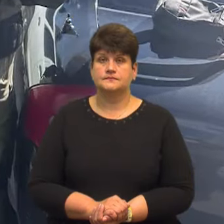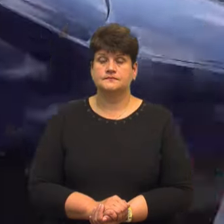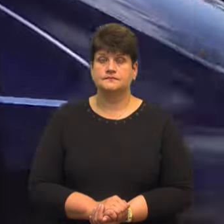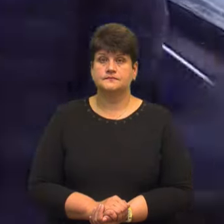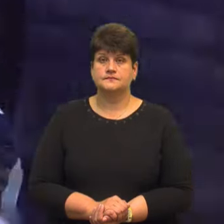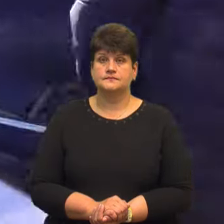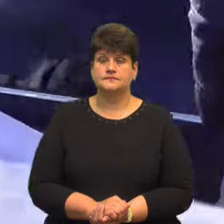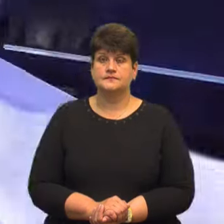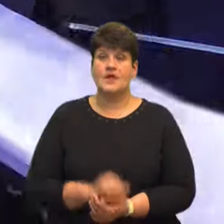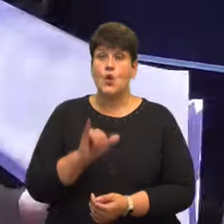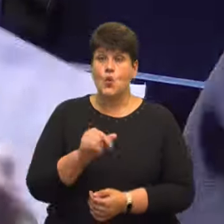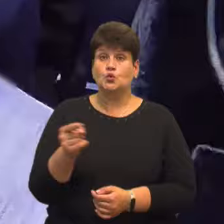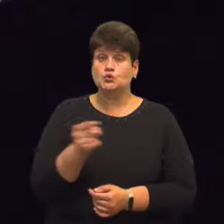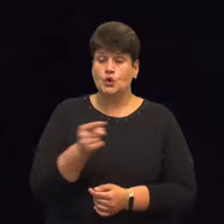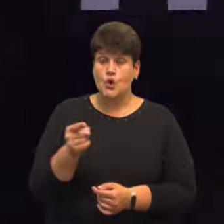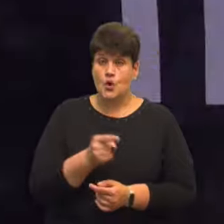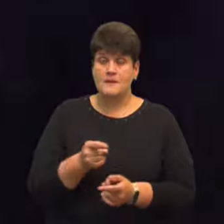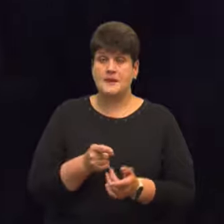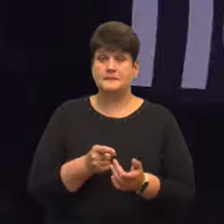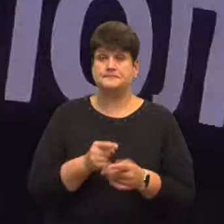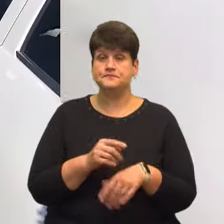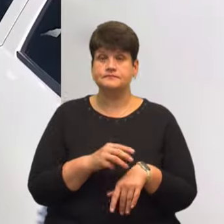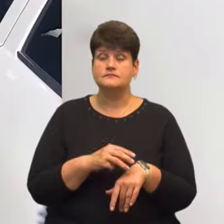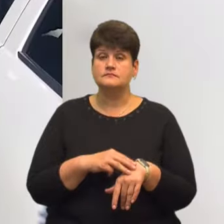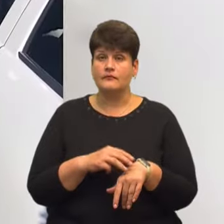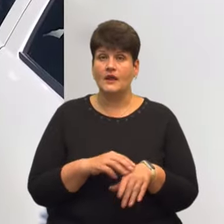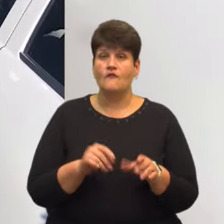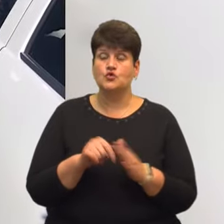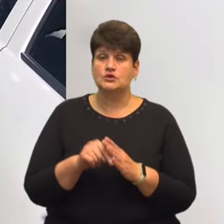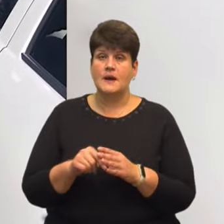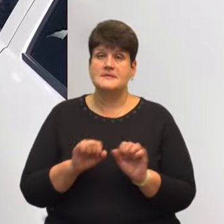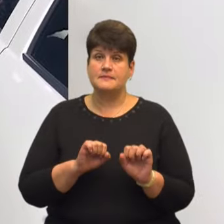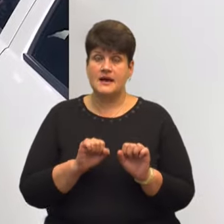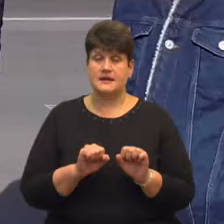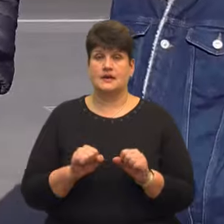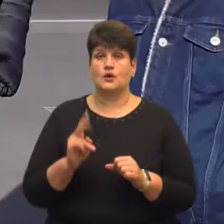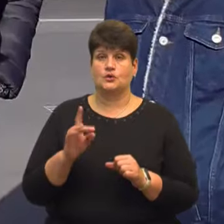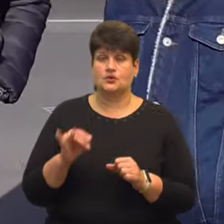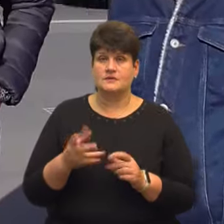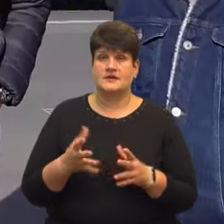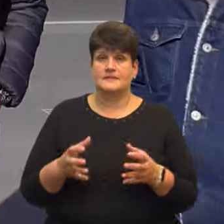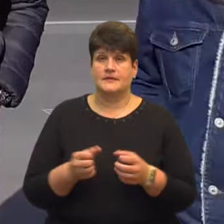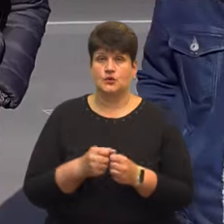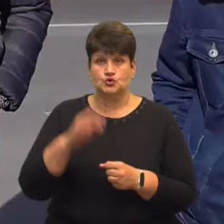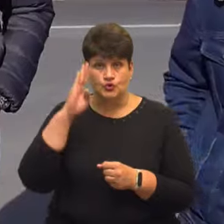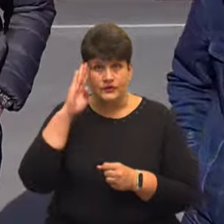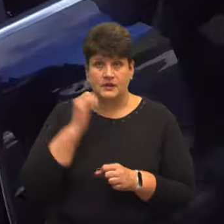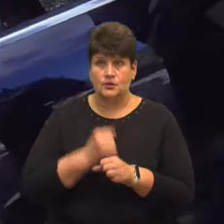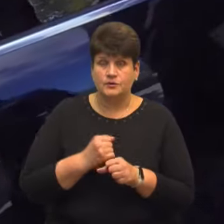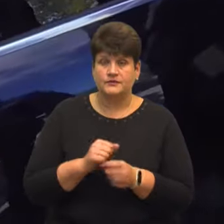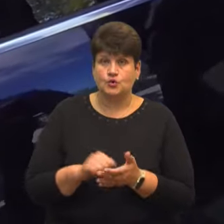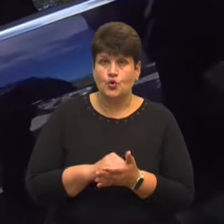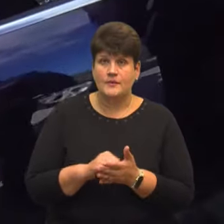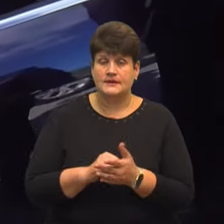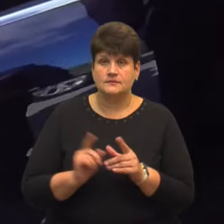У Тернополі оперативники внутрішньої безпеки разом із працівниками контррозвідки затримали чоловіка, який незаконно виготовляє документи для